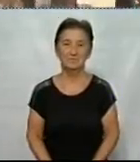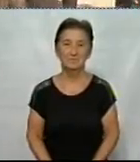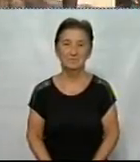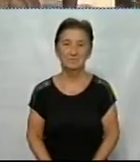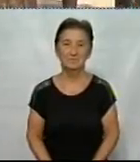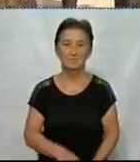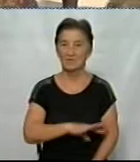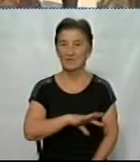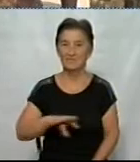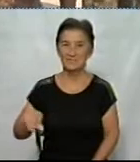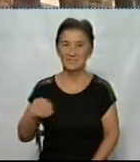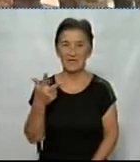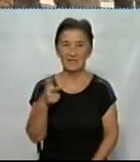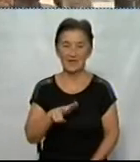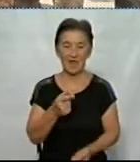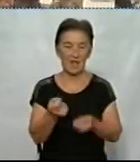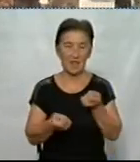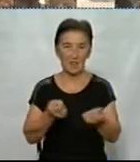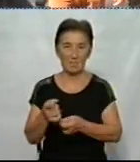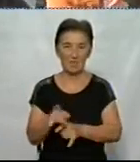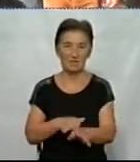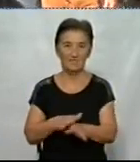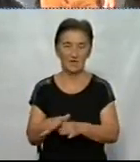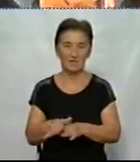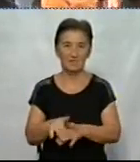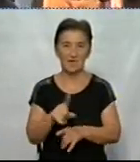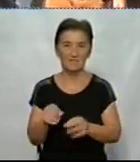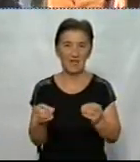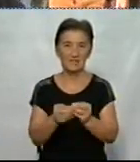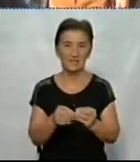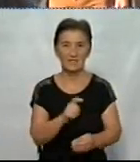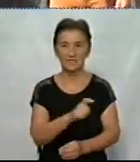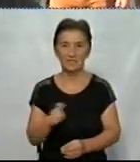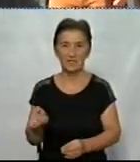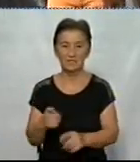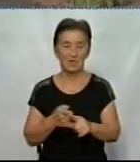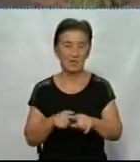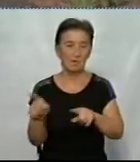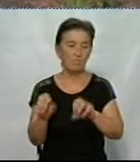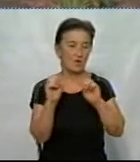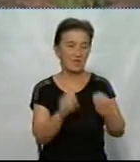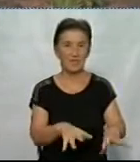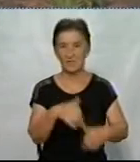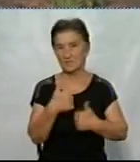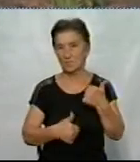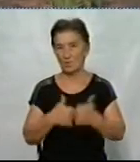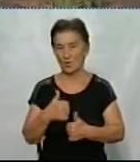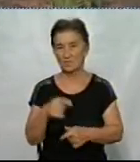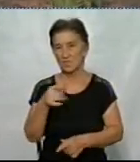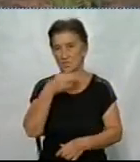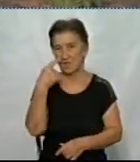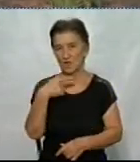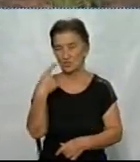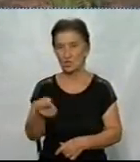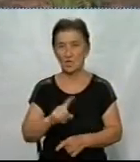Всі три елементи треба виконати за 10 хвилин. Команда, яка виконувала їх найдовше, покидає змагання. Начальник з підготовки каже, що